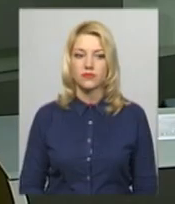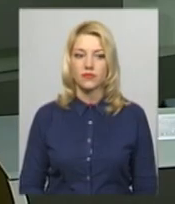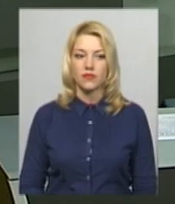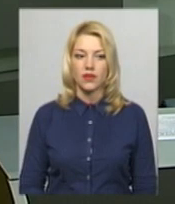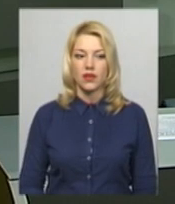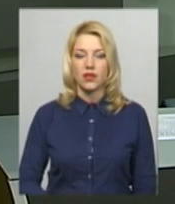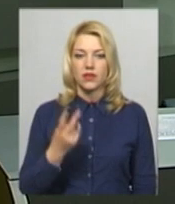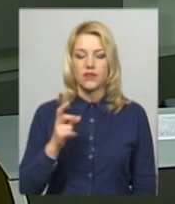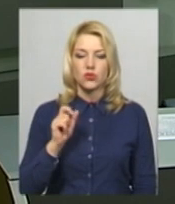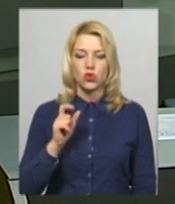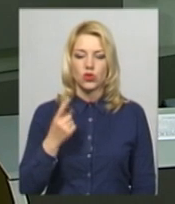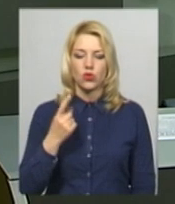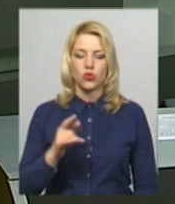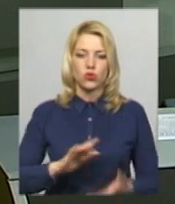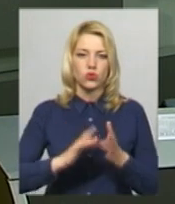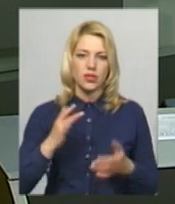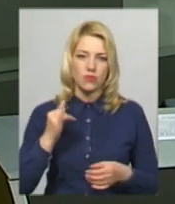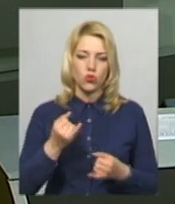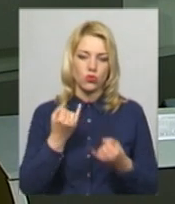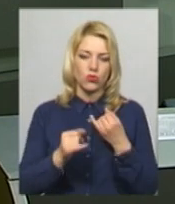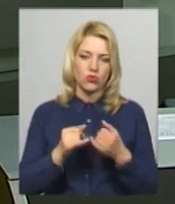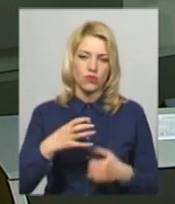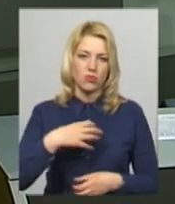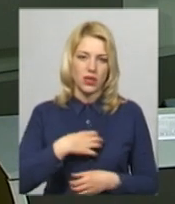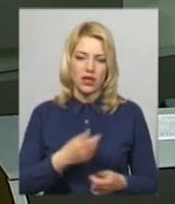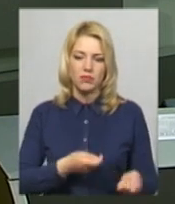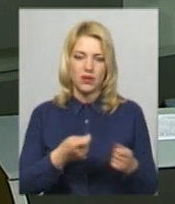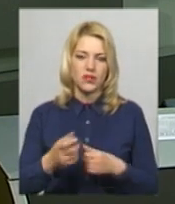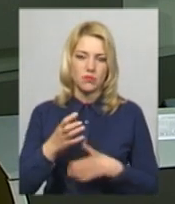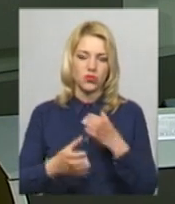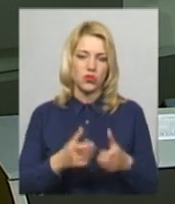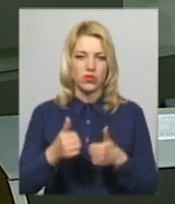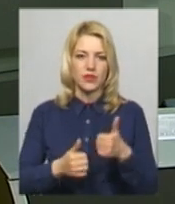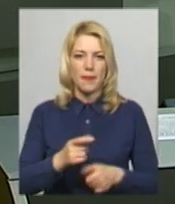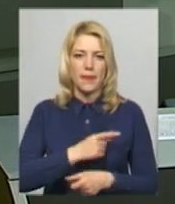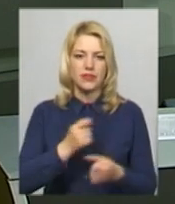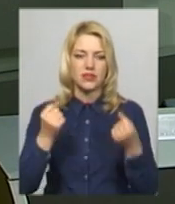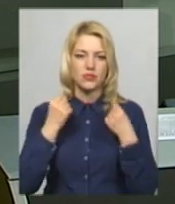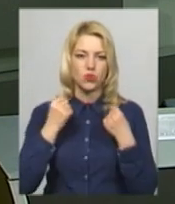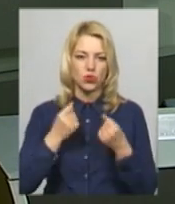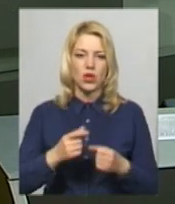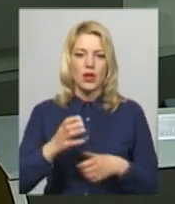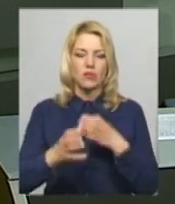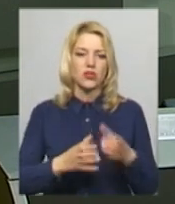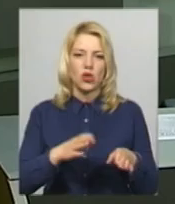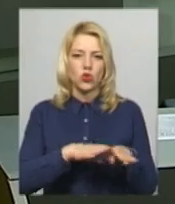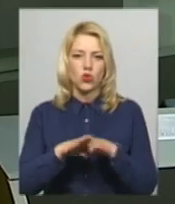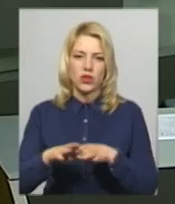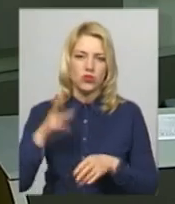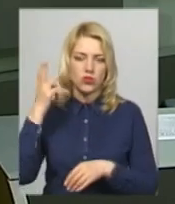Дві золоті, одну срібну та одну бронзову медалі привід з міжнародних змагань майстер спорту України міжнародного класу